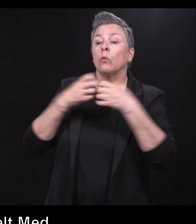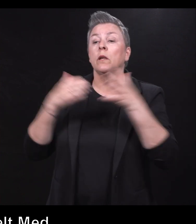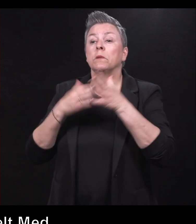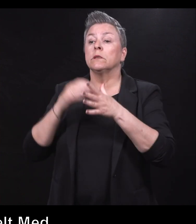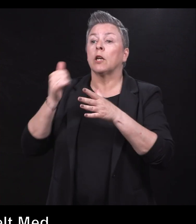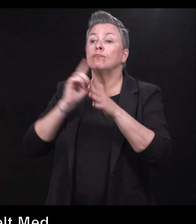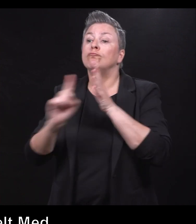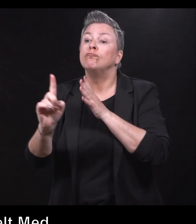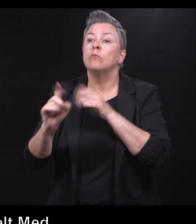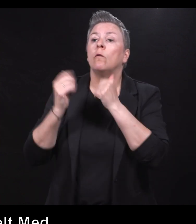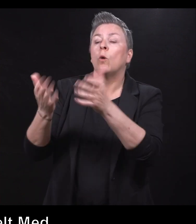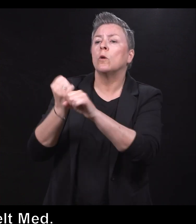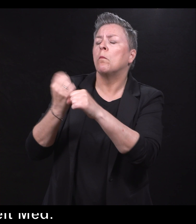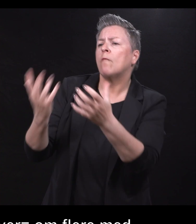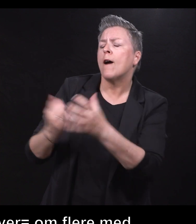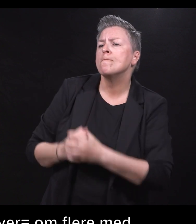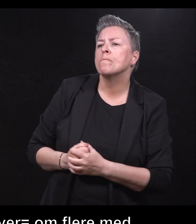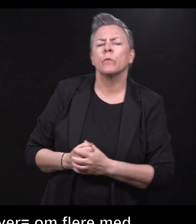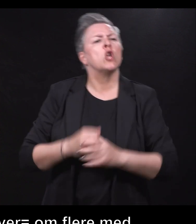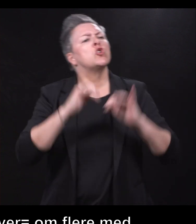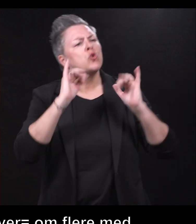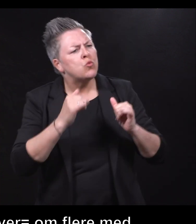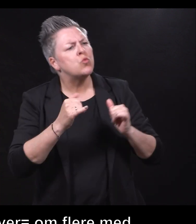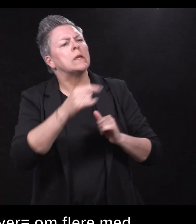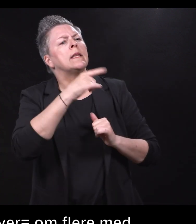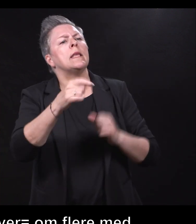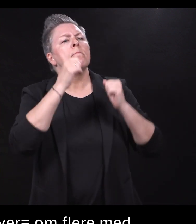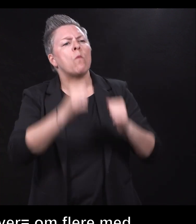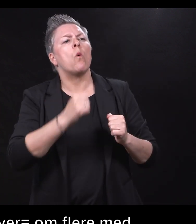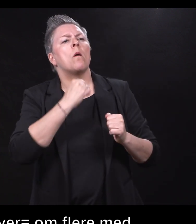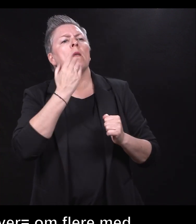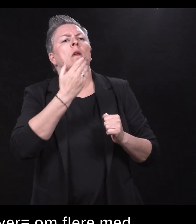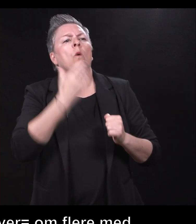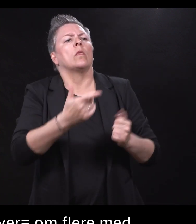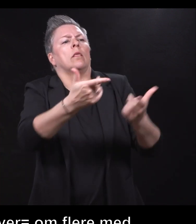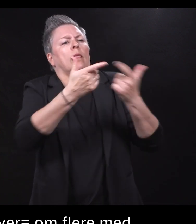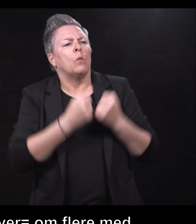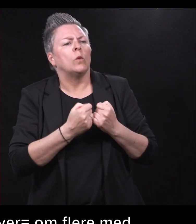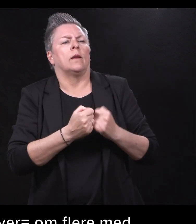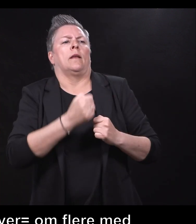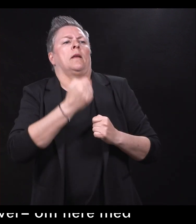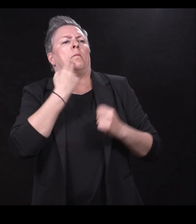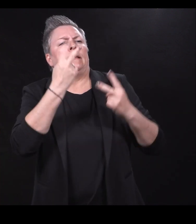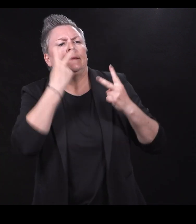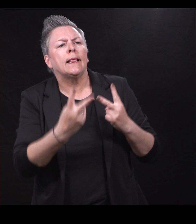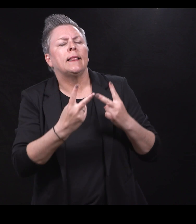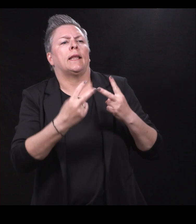i jobb? At de skal bli godt tatt imot, de skal bli sett, de skal bli respektert, og de skal bli